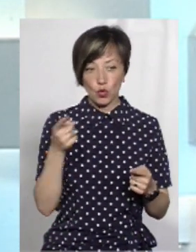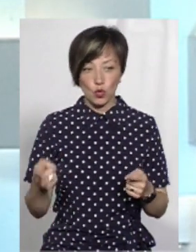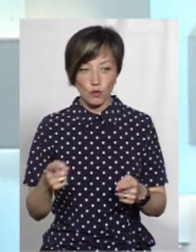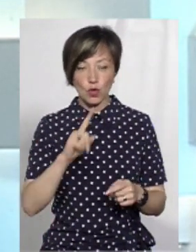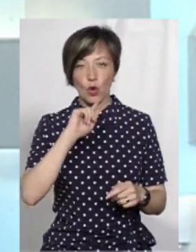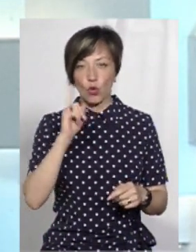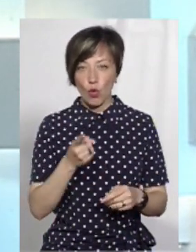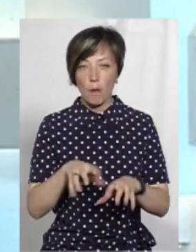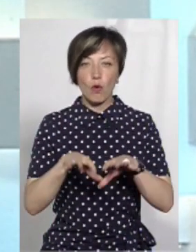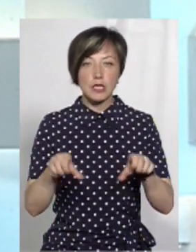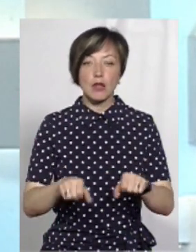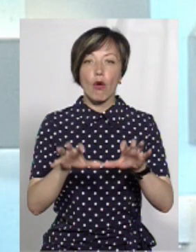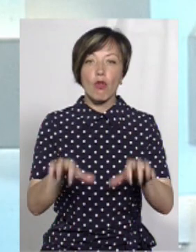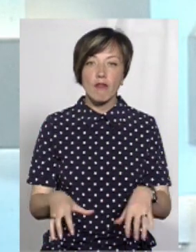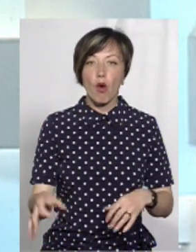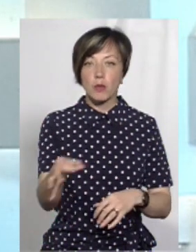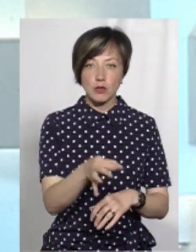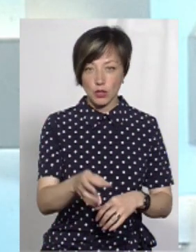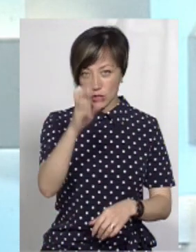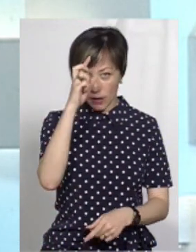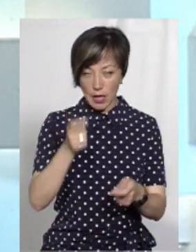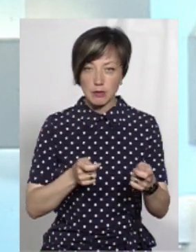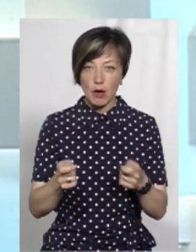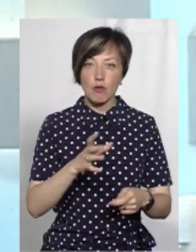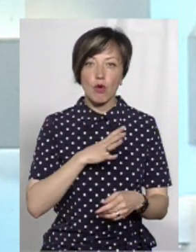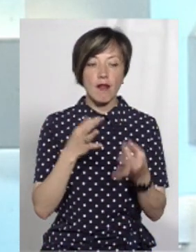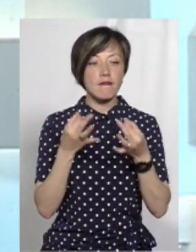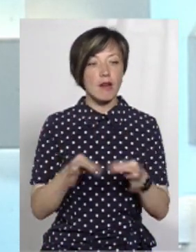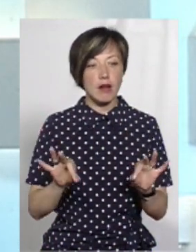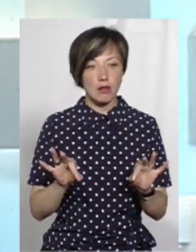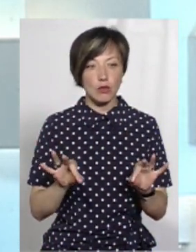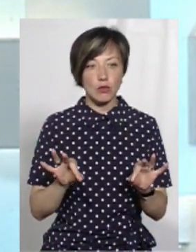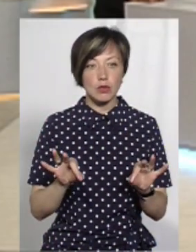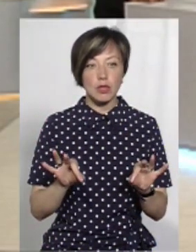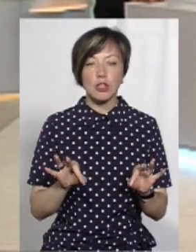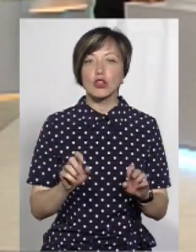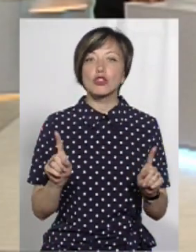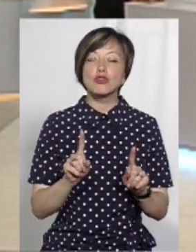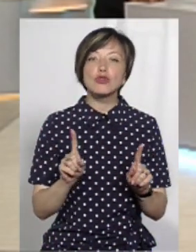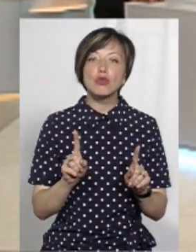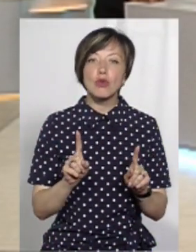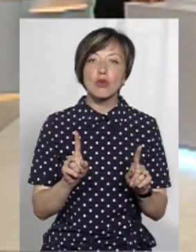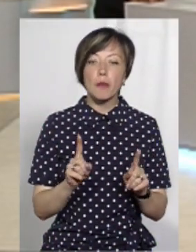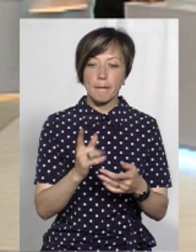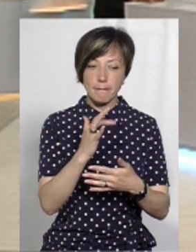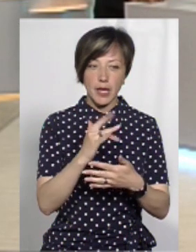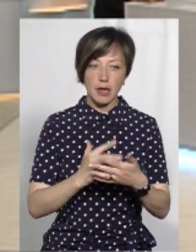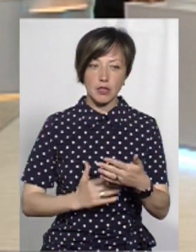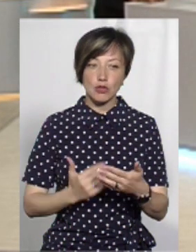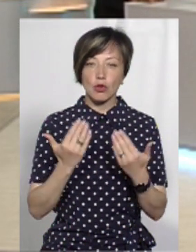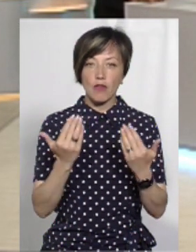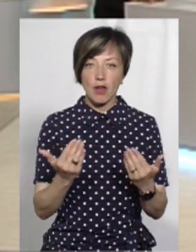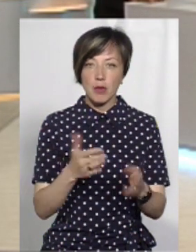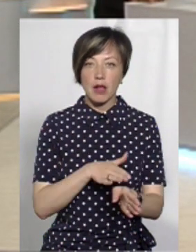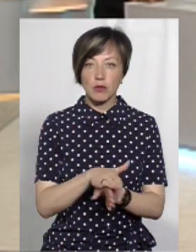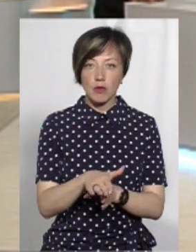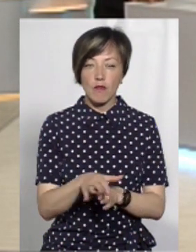року посада голови Хмельницької обласної державної адміністрації була вакантною, от що б із щойно переліченого вами